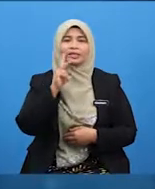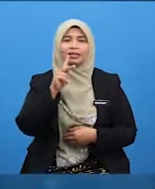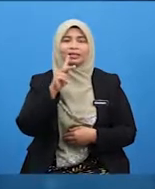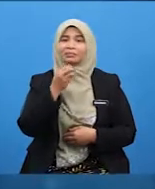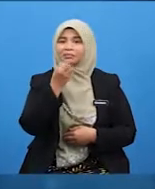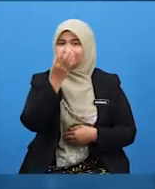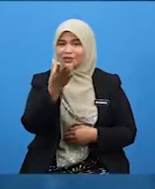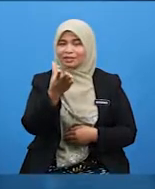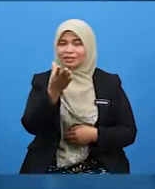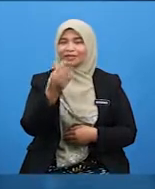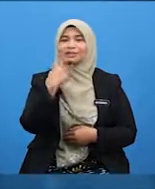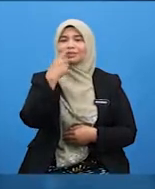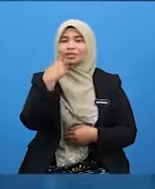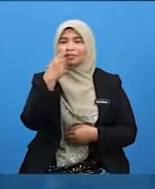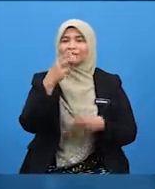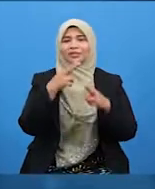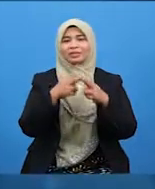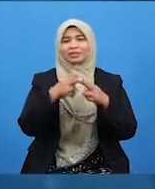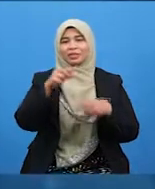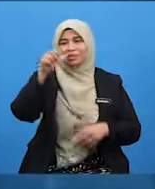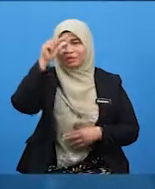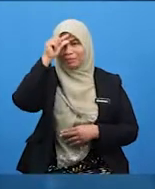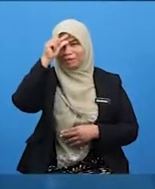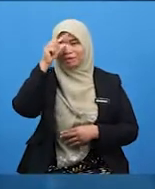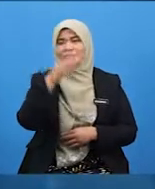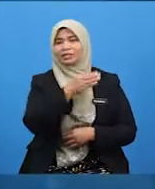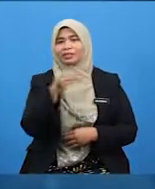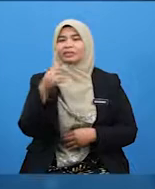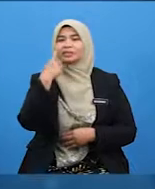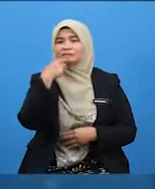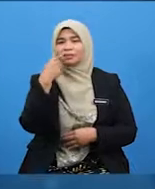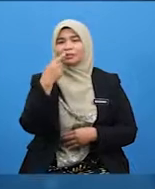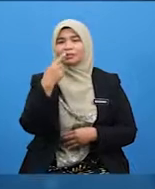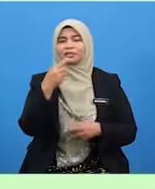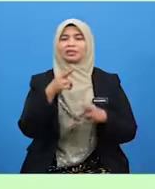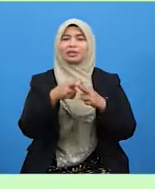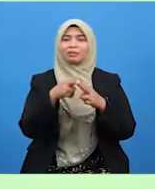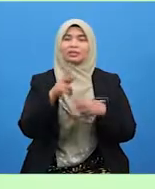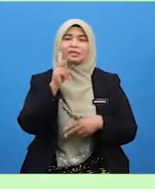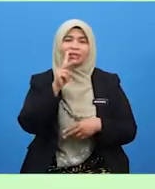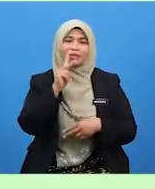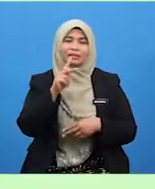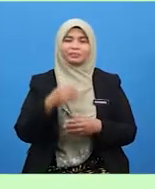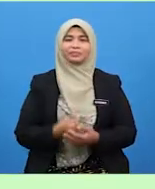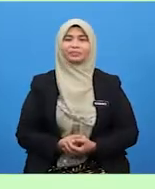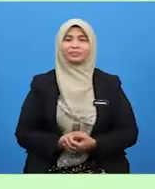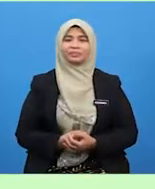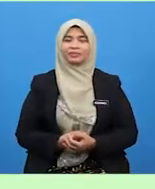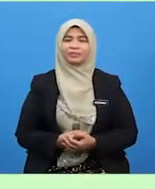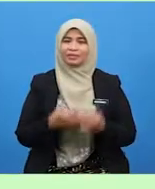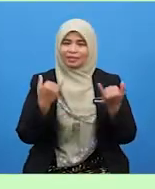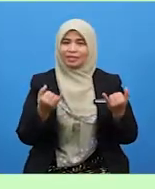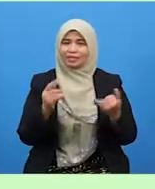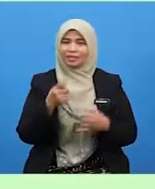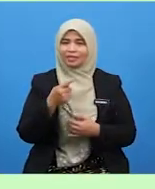Sebutkan Siapa nama abang Dan kakak kamu Sekarang Mari